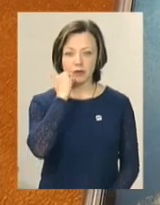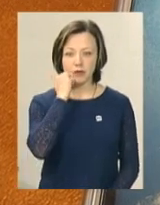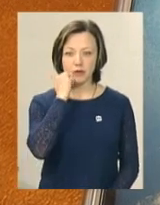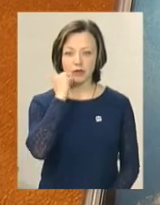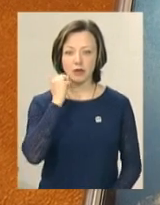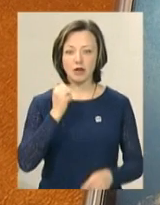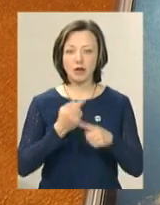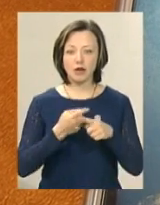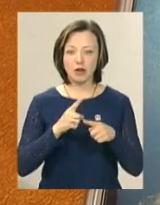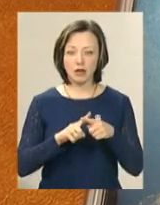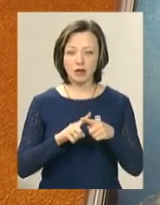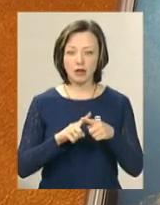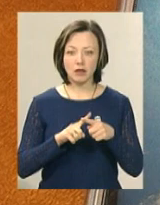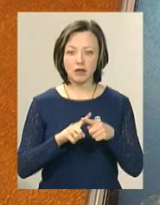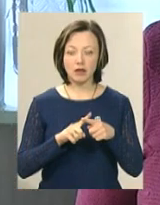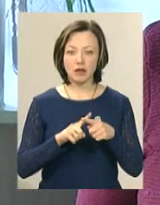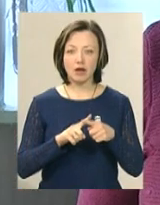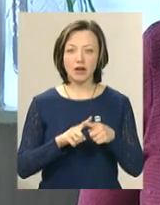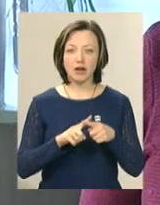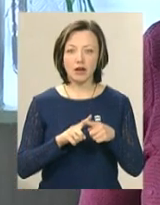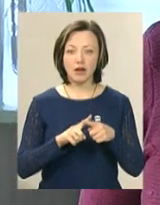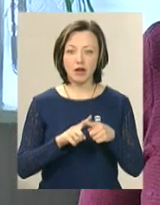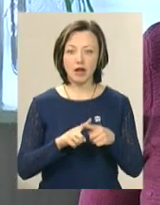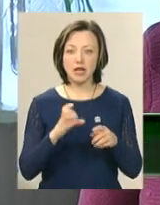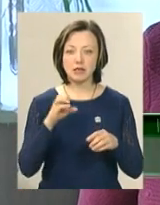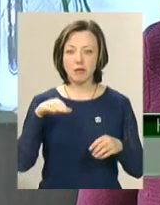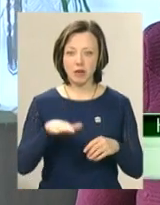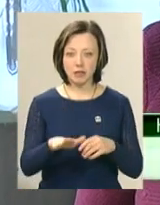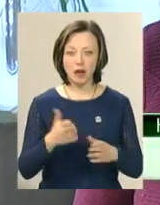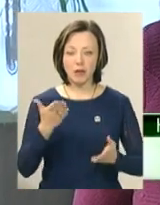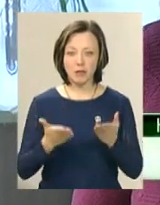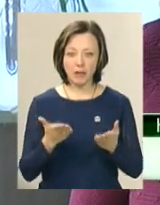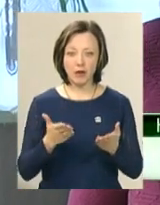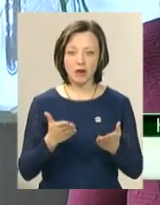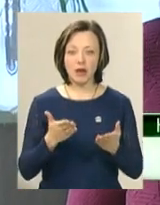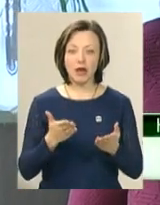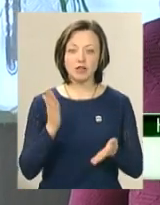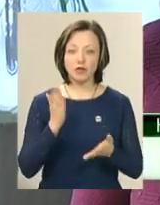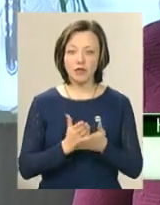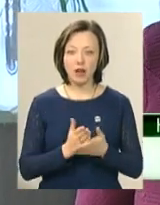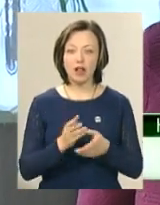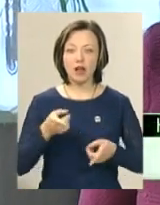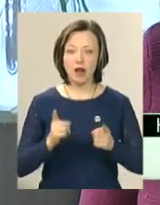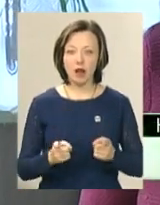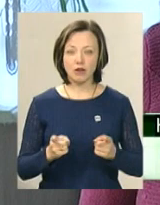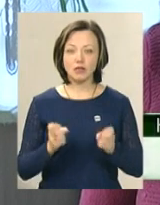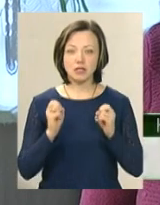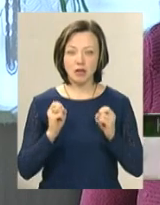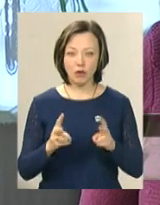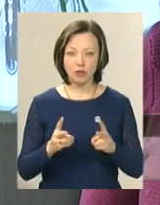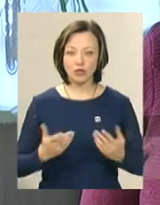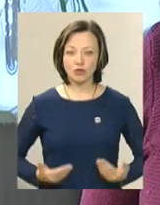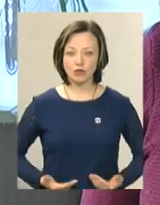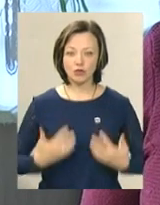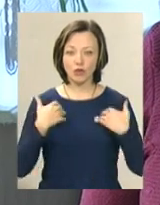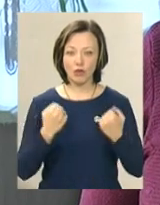Наталя Кушлак каже, їй прийшла есемеска. Невже якби існувала реальна загроза життю і здоров'я мого власного онука,